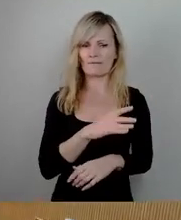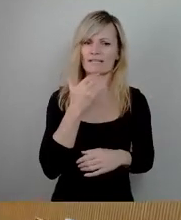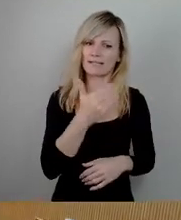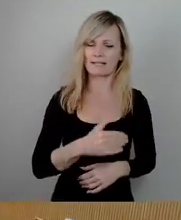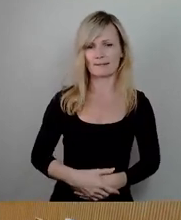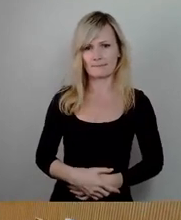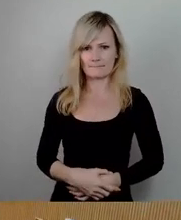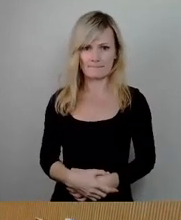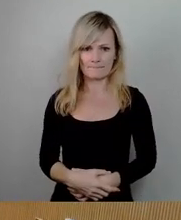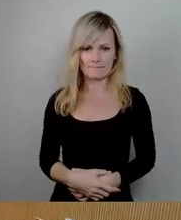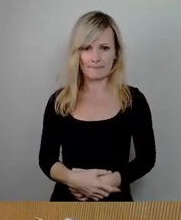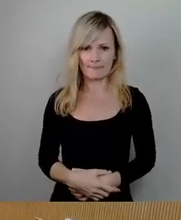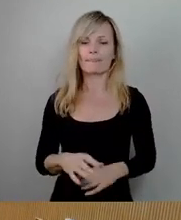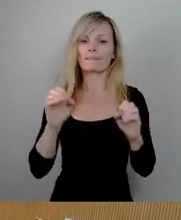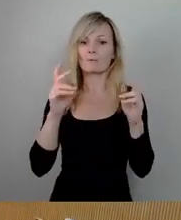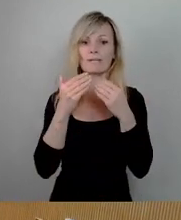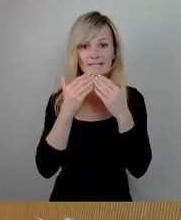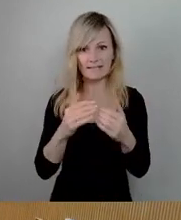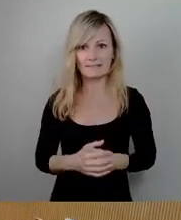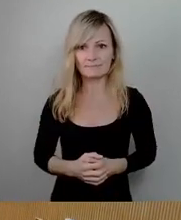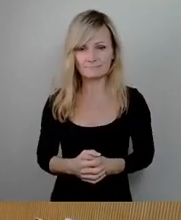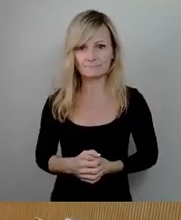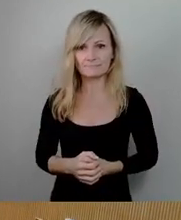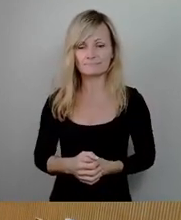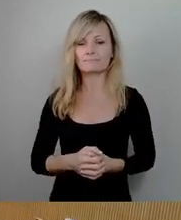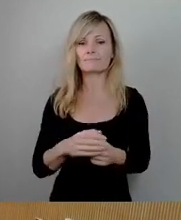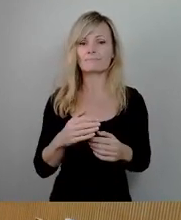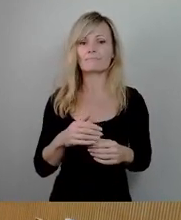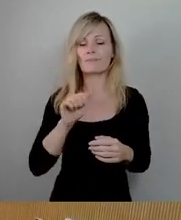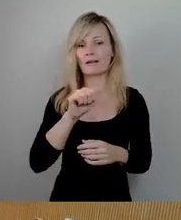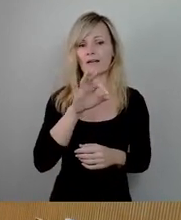Okay, Dankeschön. Dann machen wir weiter AfD-Fraktion. Herr Pinkert, bitte.